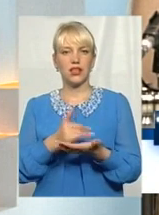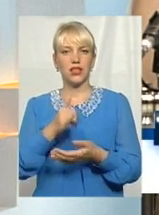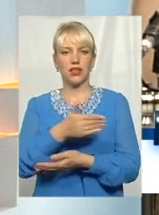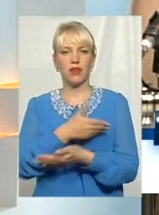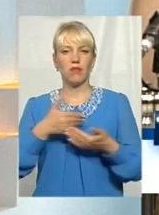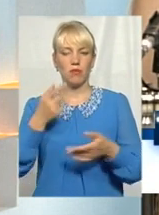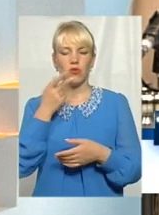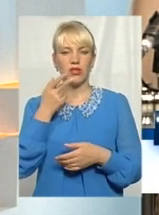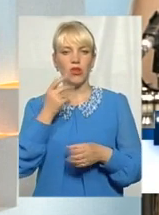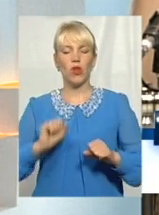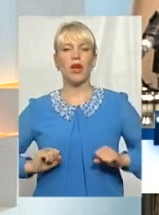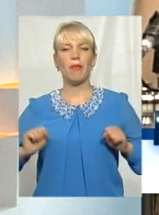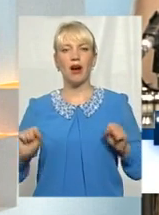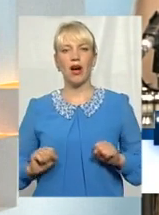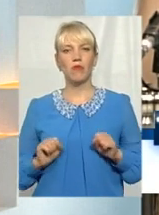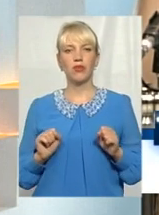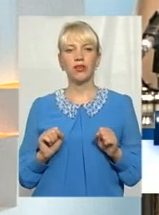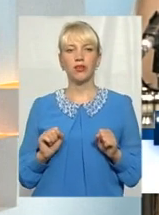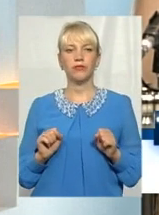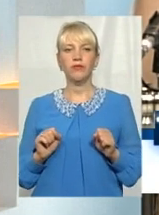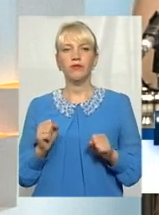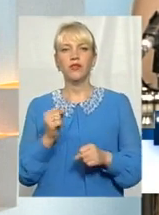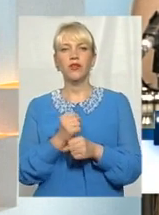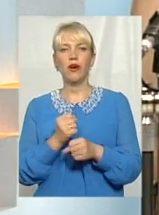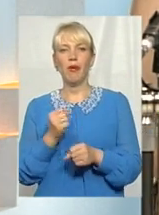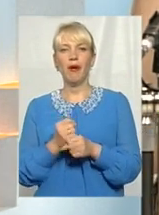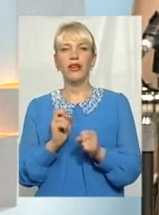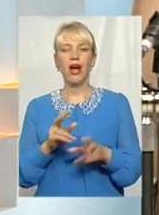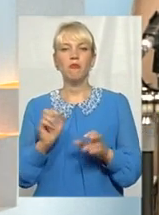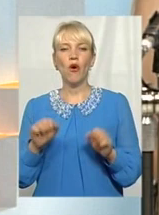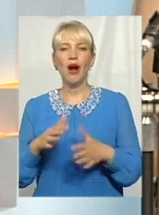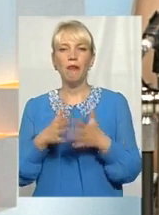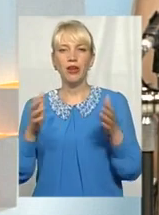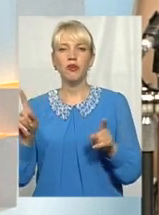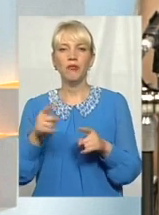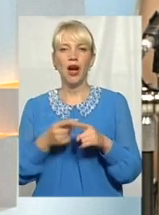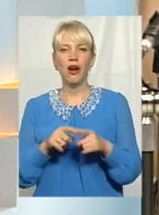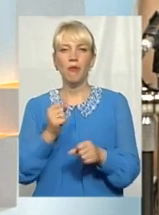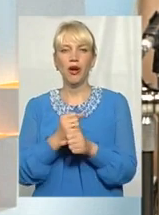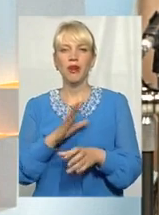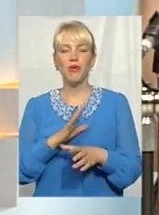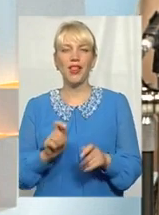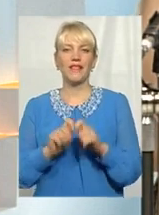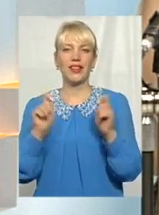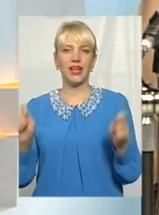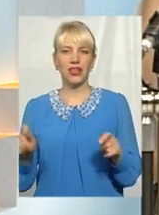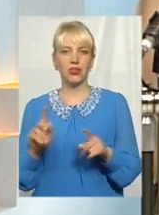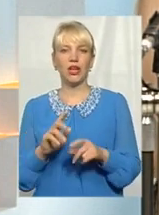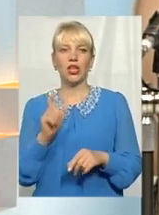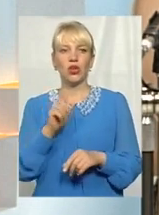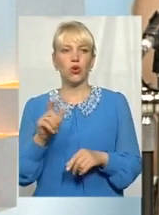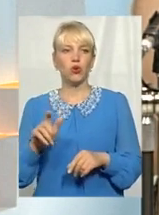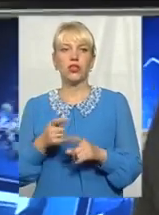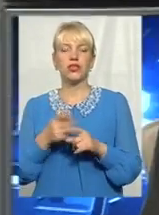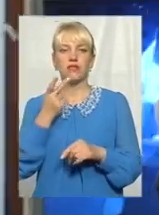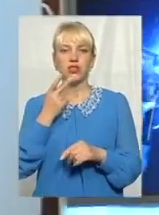постійно намагаємося зробити якомога більше, щоб оця робота була відкрита, і люди так само, ми завжди відкриті,